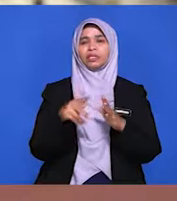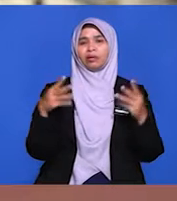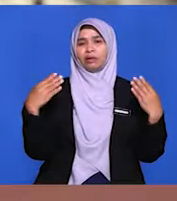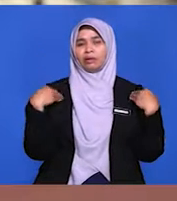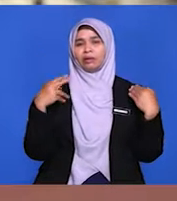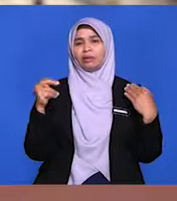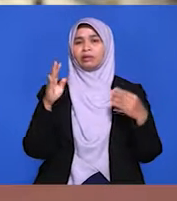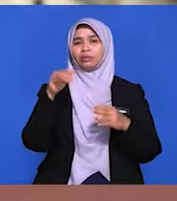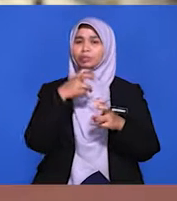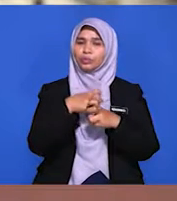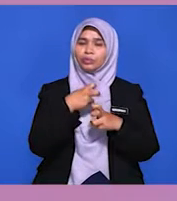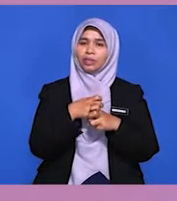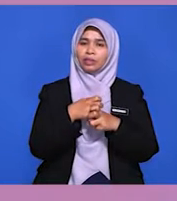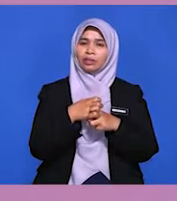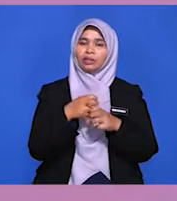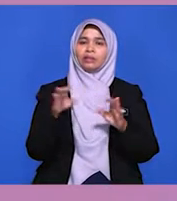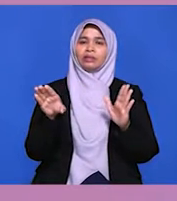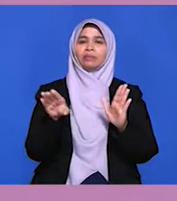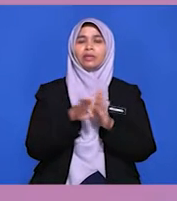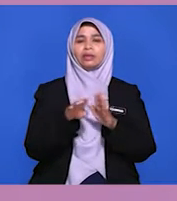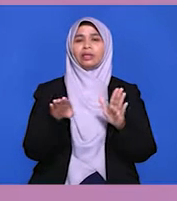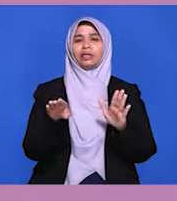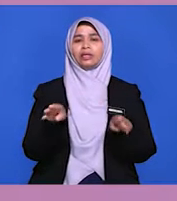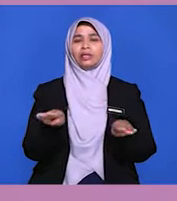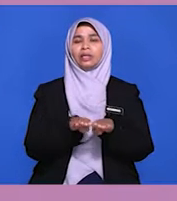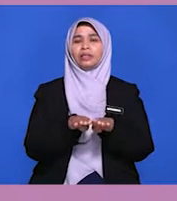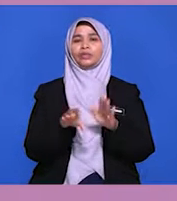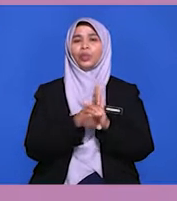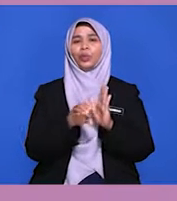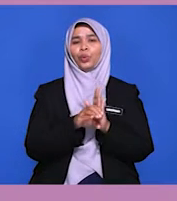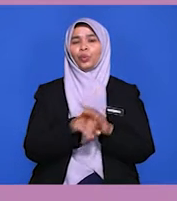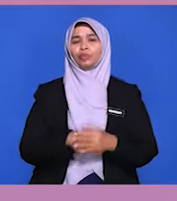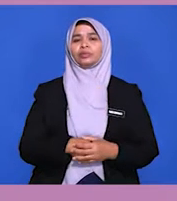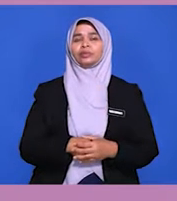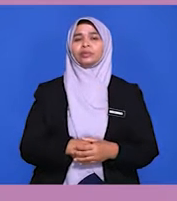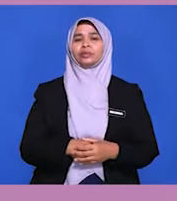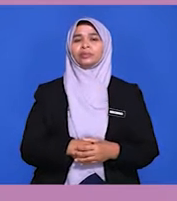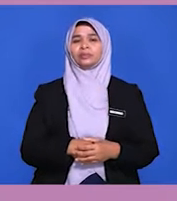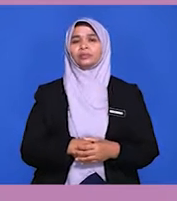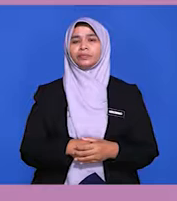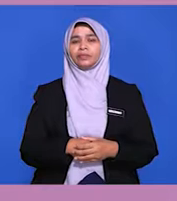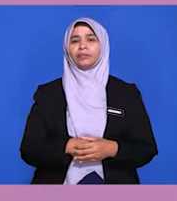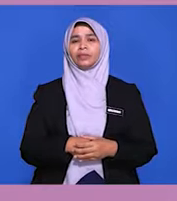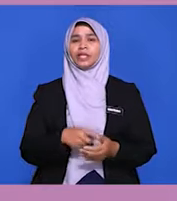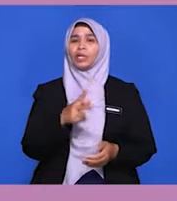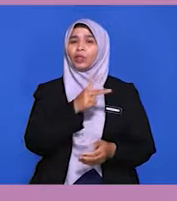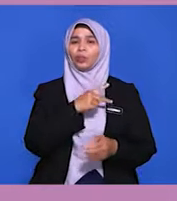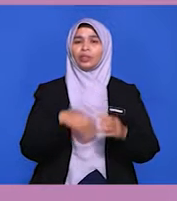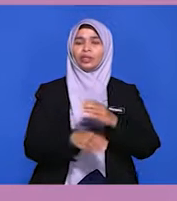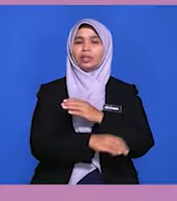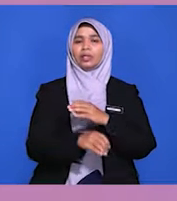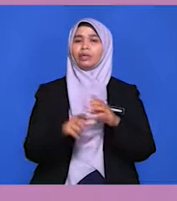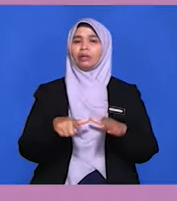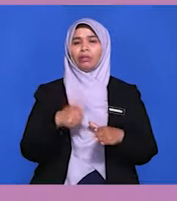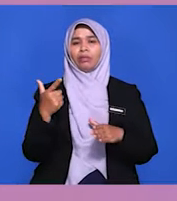sukar. Sebagai contoh, ketua kerajaan luar membuat tuntutan wilayah yang dipertikaikan. Hal ini